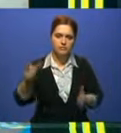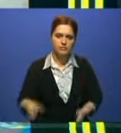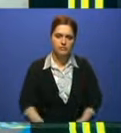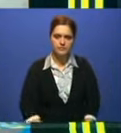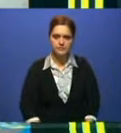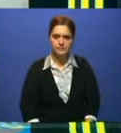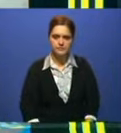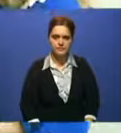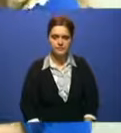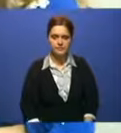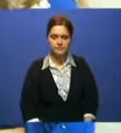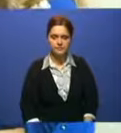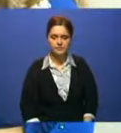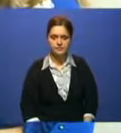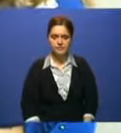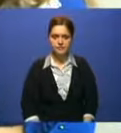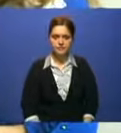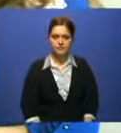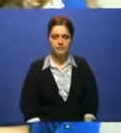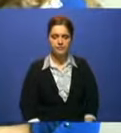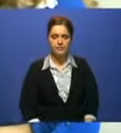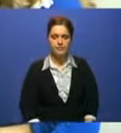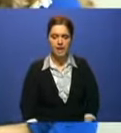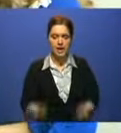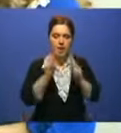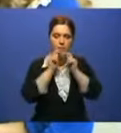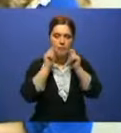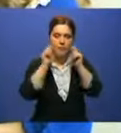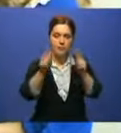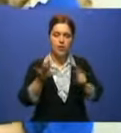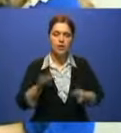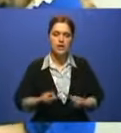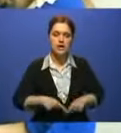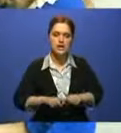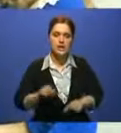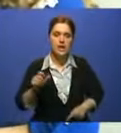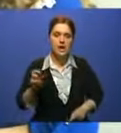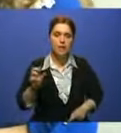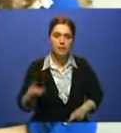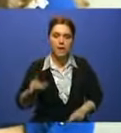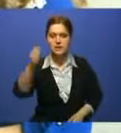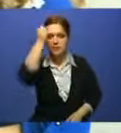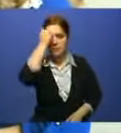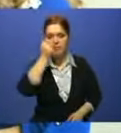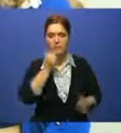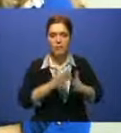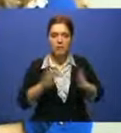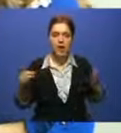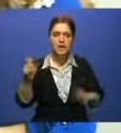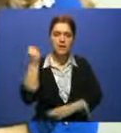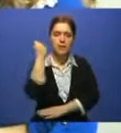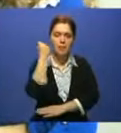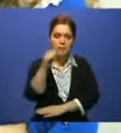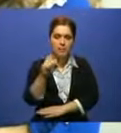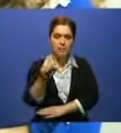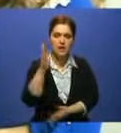коллегам. Петр Михайлович, позвольте вам преподнести подарок от агентства Хабар. Сказать вам большое спасибо за победу. Низкий вам